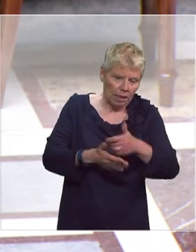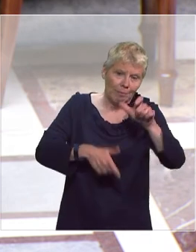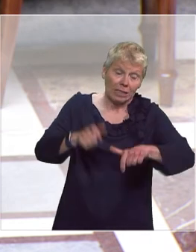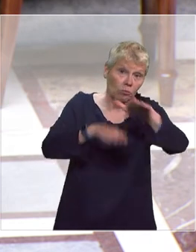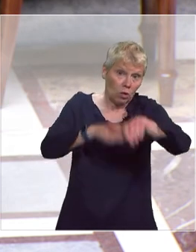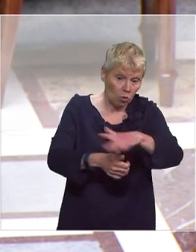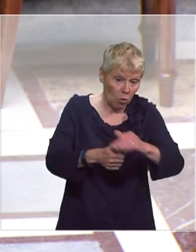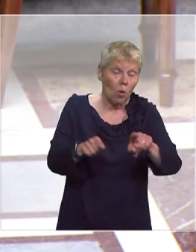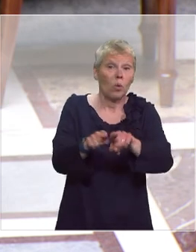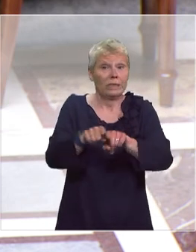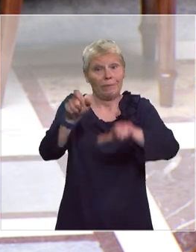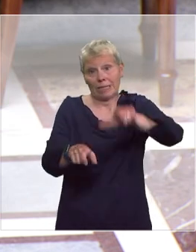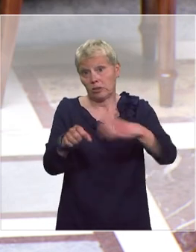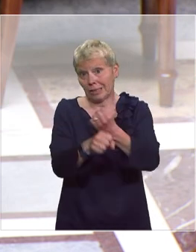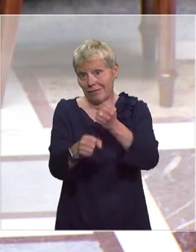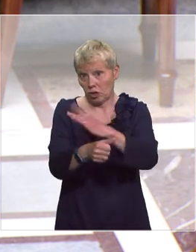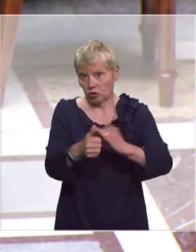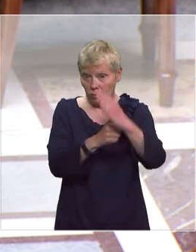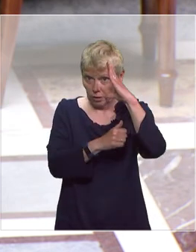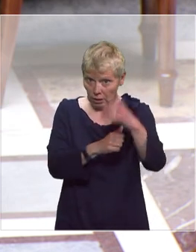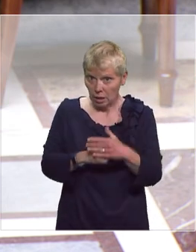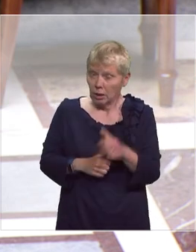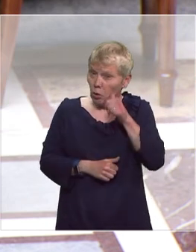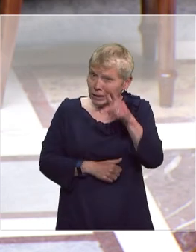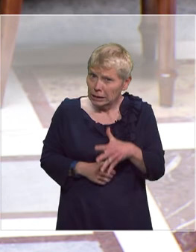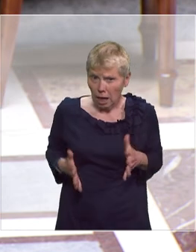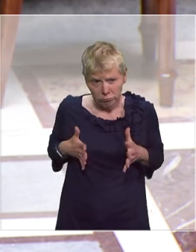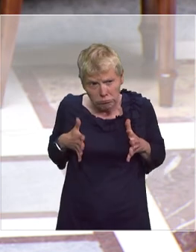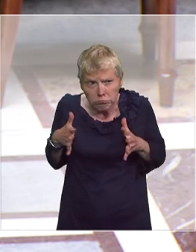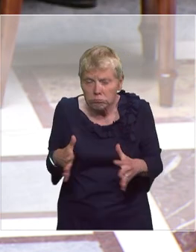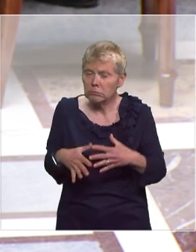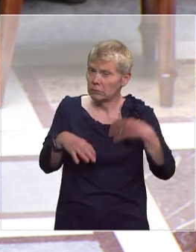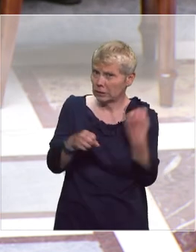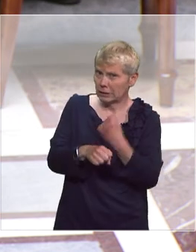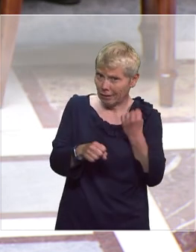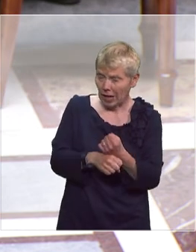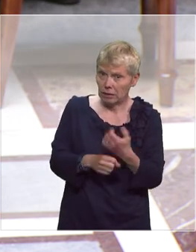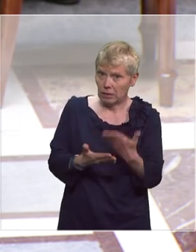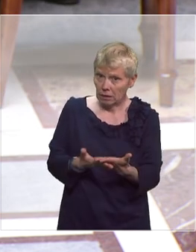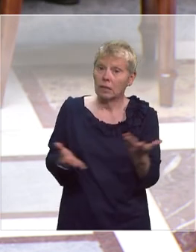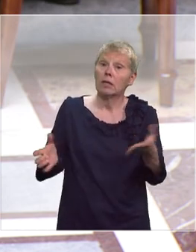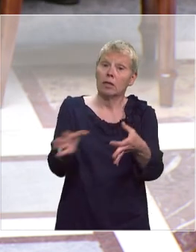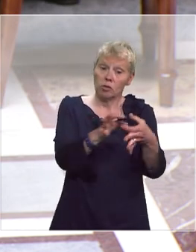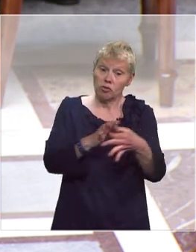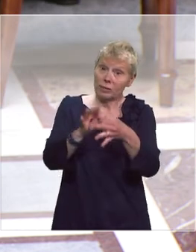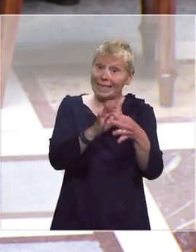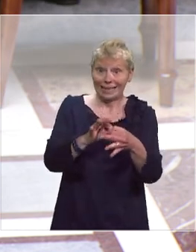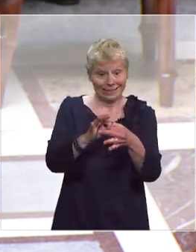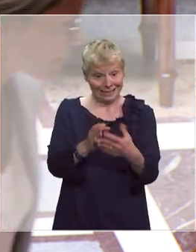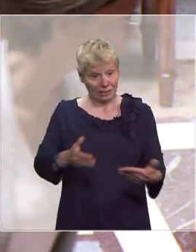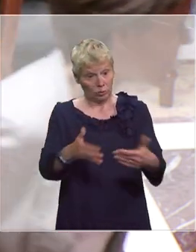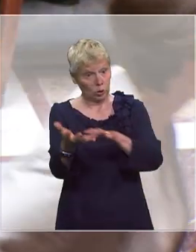mais aussi les travailleurs sociaux qui oeuvrent par leur engagement au quotidien car la solidarité en temps de crise n'est pas une option. Je vous remercie.